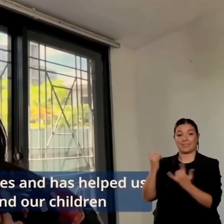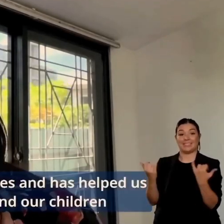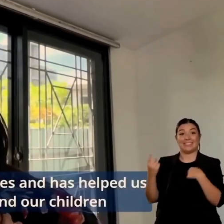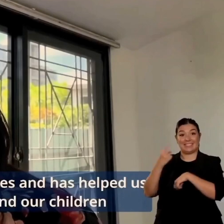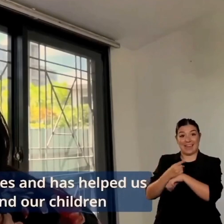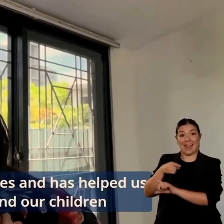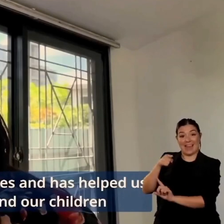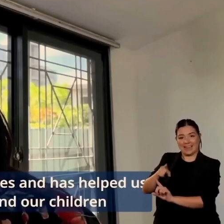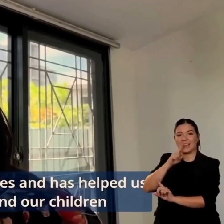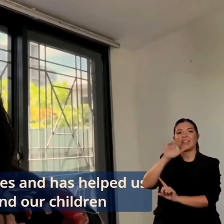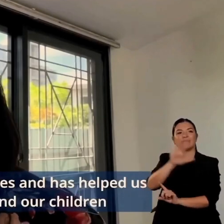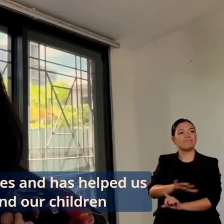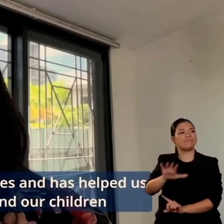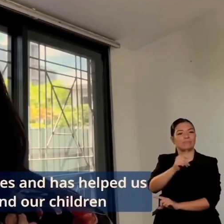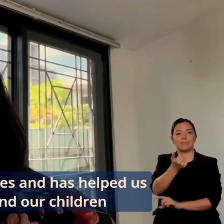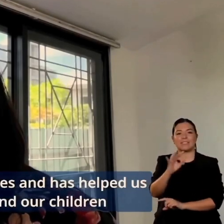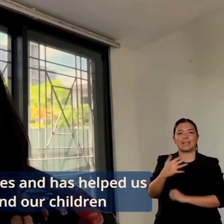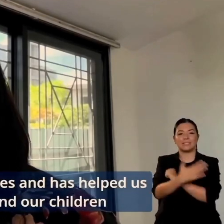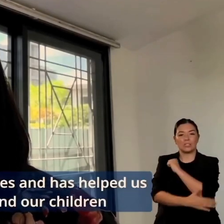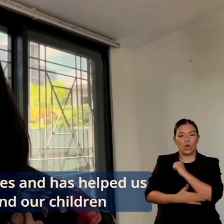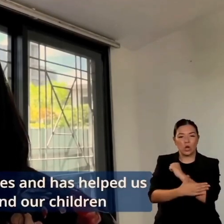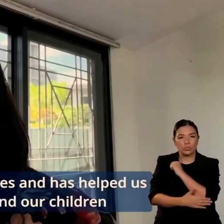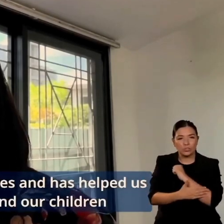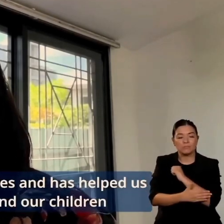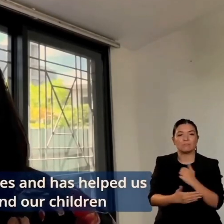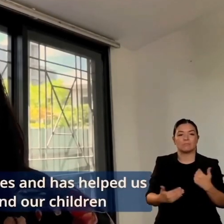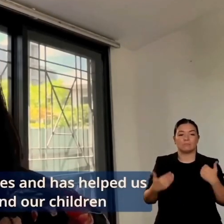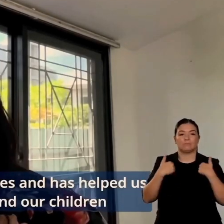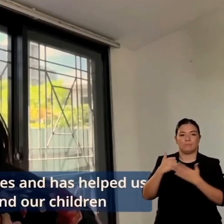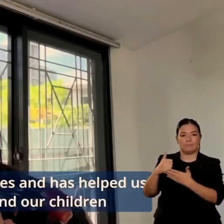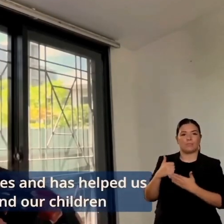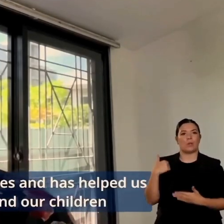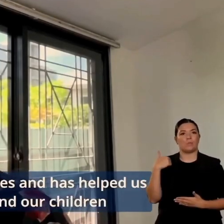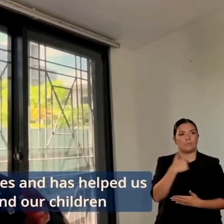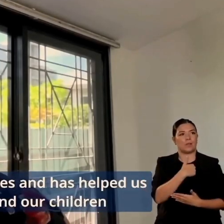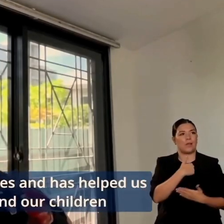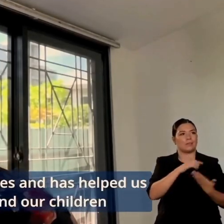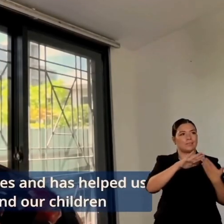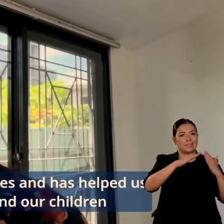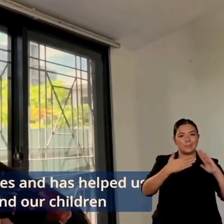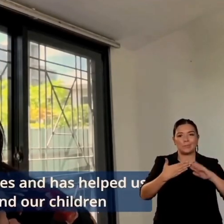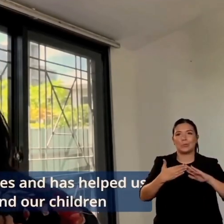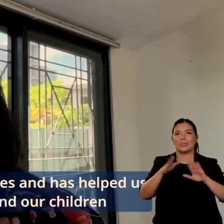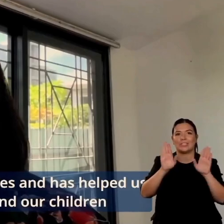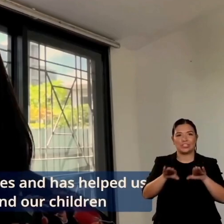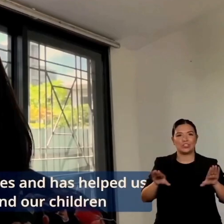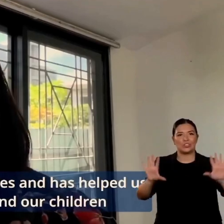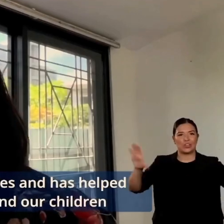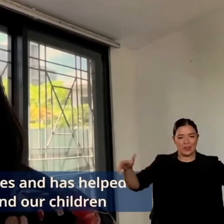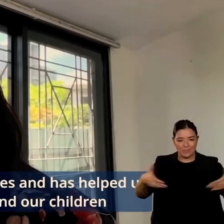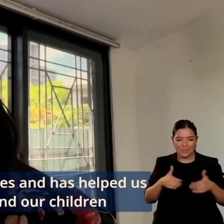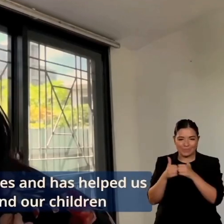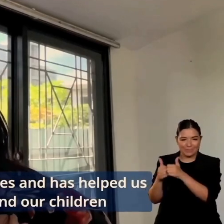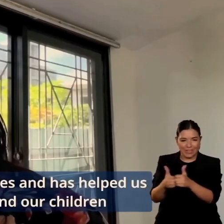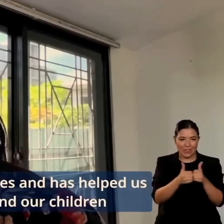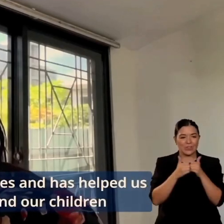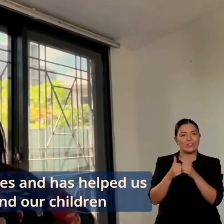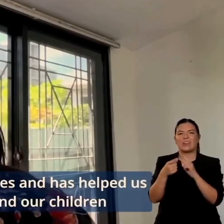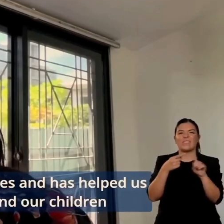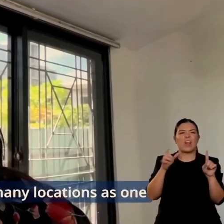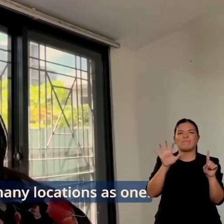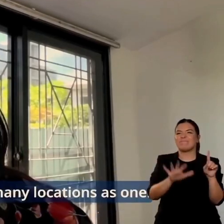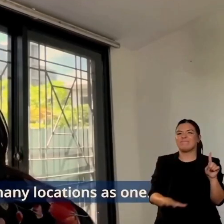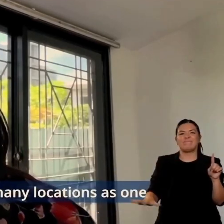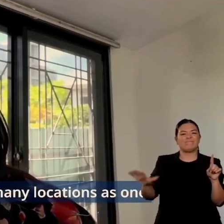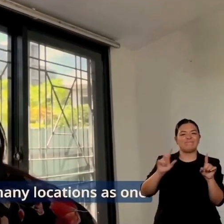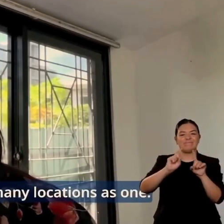i paesi e in molti luoghi per poter farne di essere soltanto una. Voglio